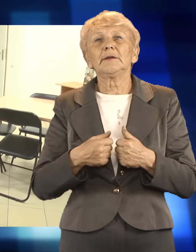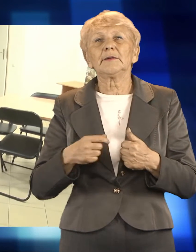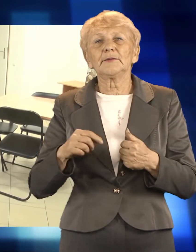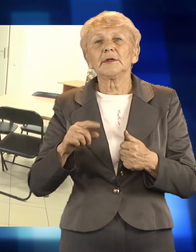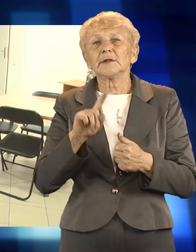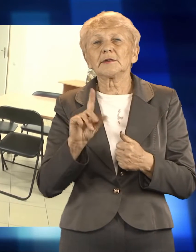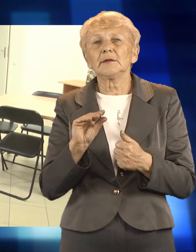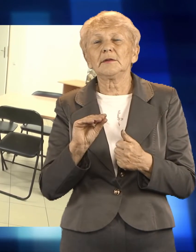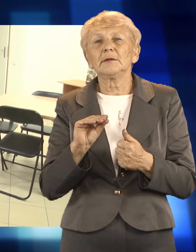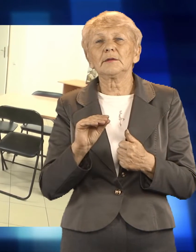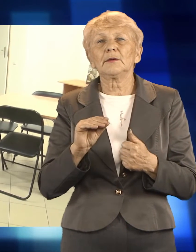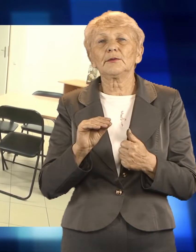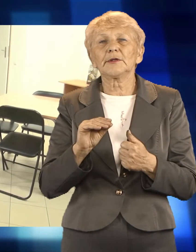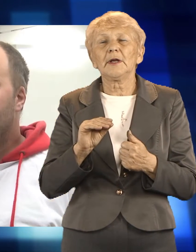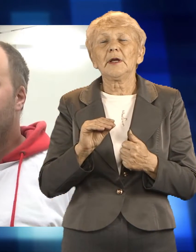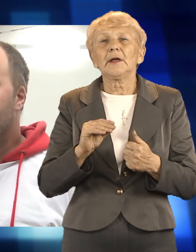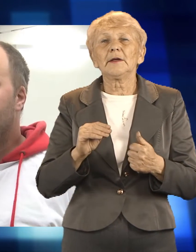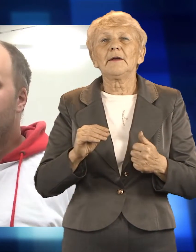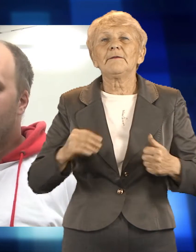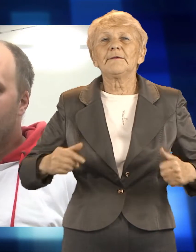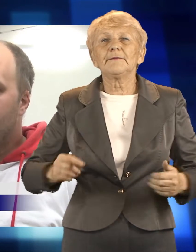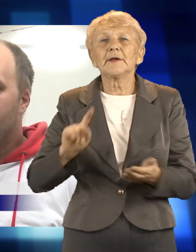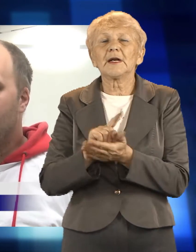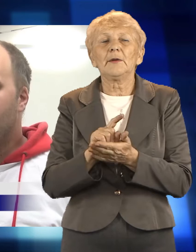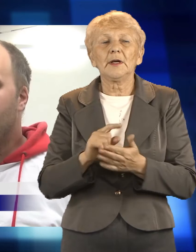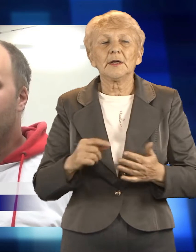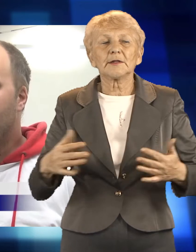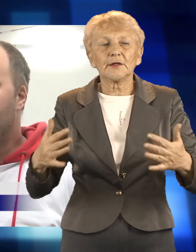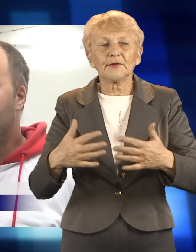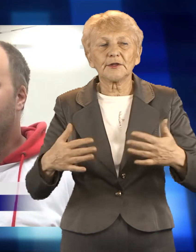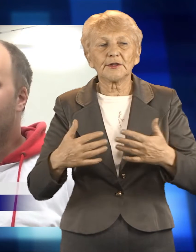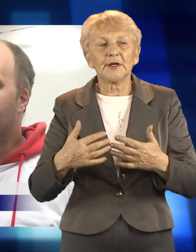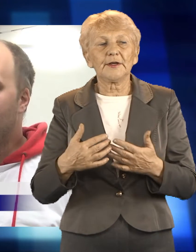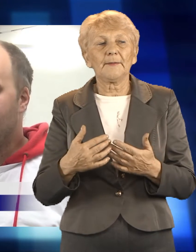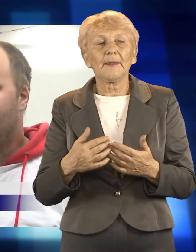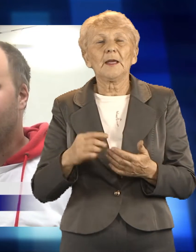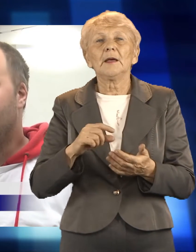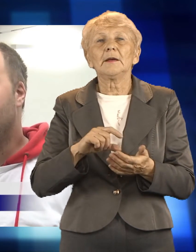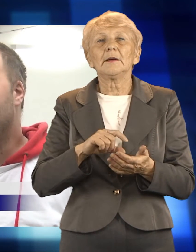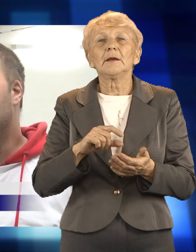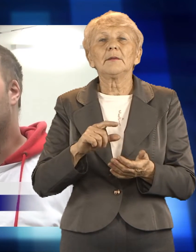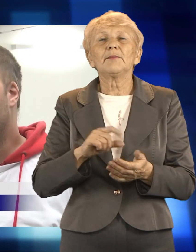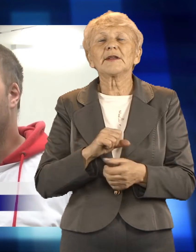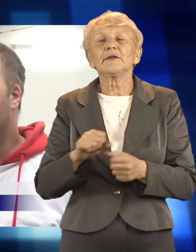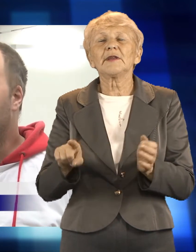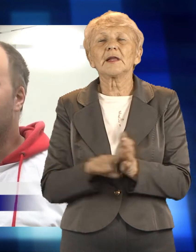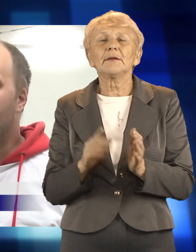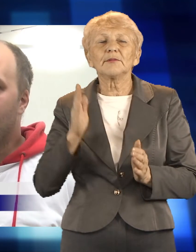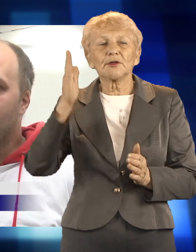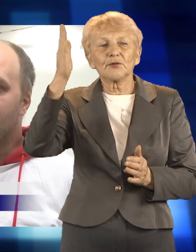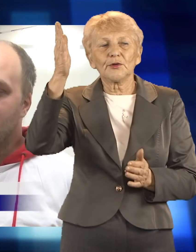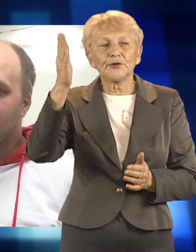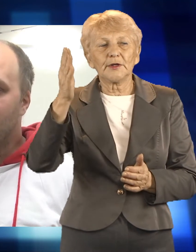która aktualnie prowadzi również magazyn żywności. Dziennie różne osoby przychodzą w różnych ilościach. Pierwsze dni